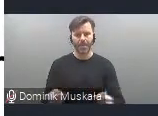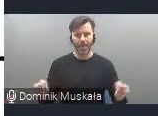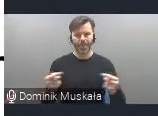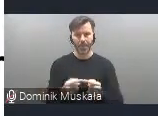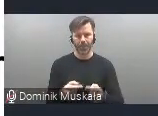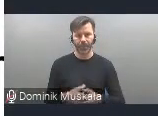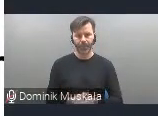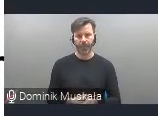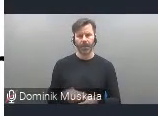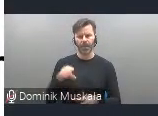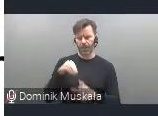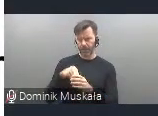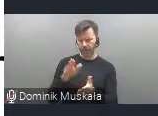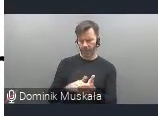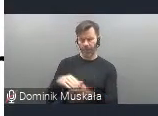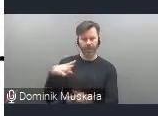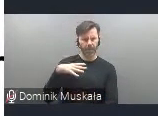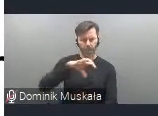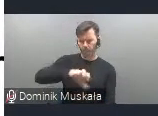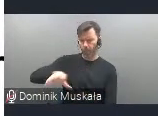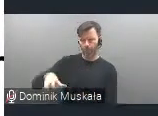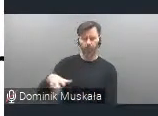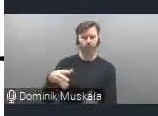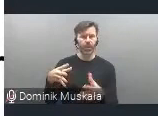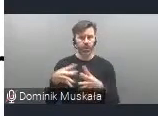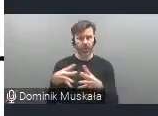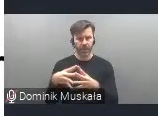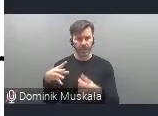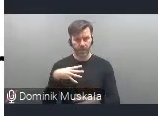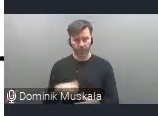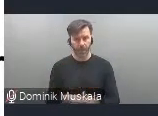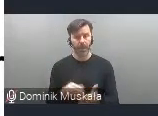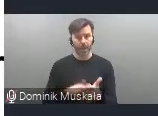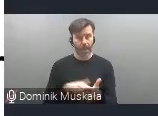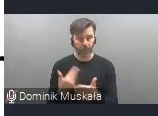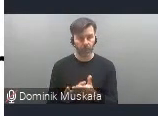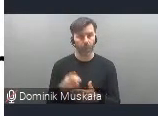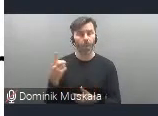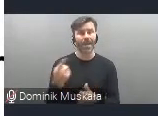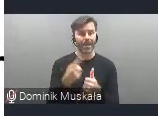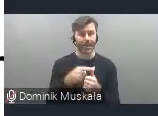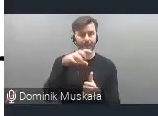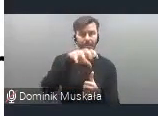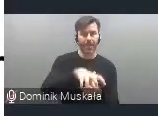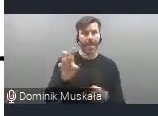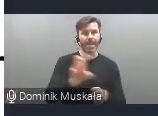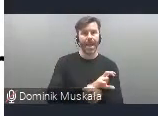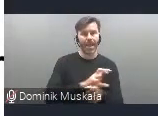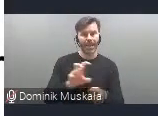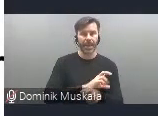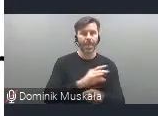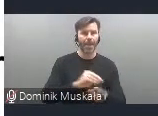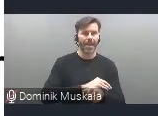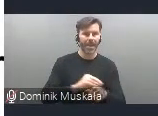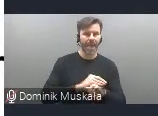było 10 kategorii, ja tutaj przedstawię kilka z nich, np. jedna z kategorii to były techniki, którą przetłumaczyłem jako techniki,